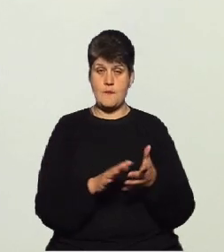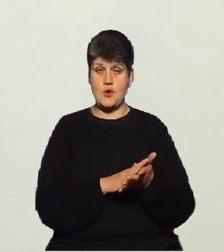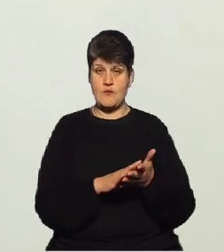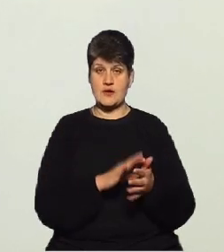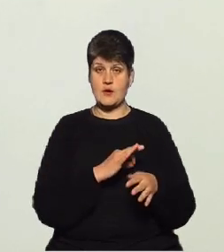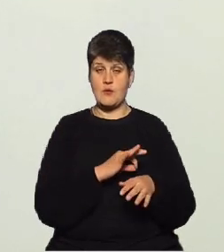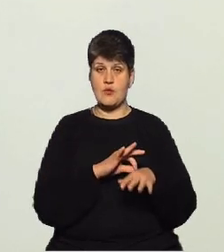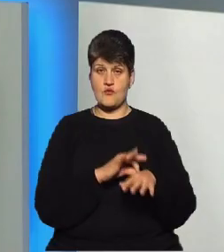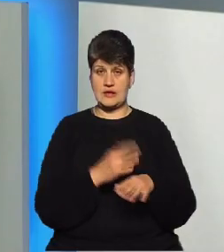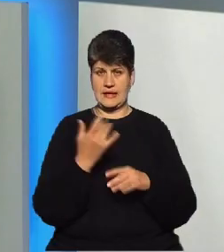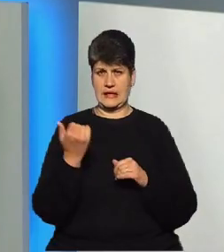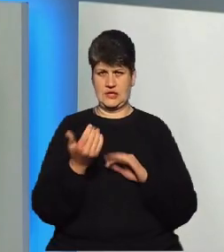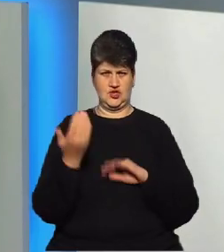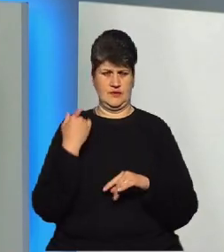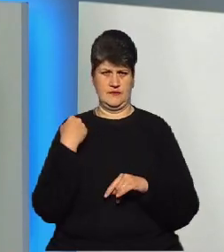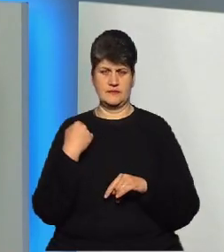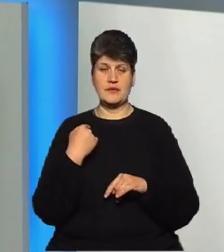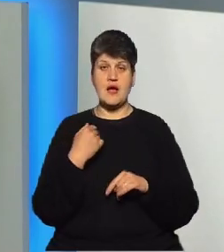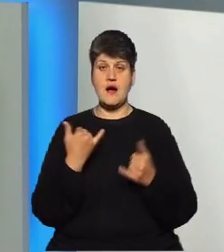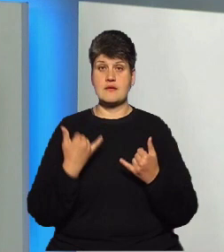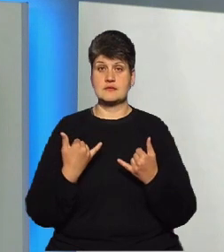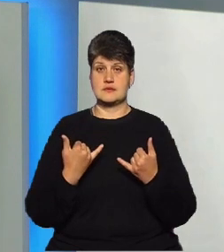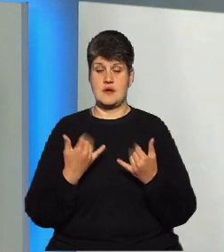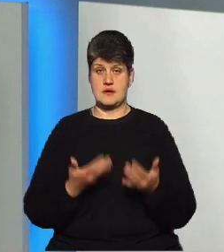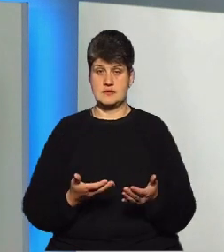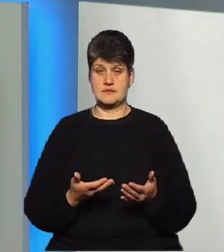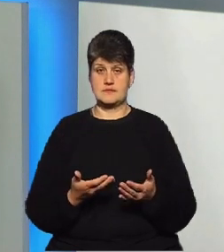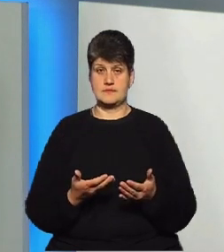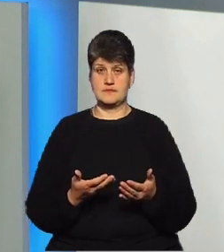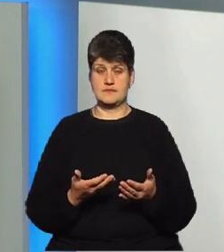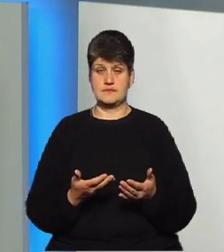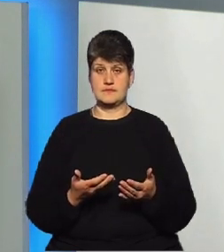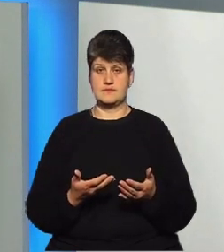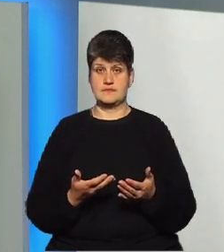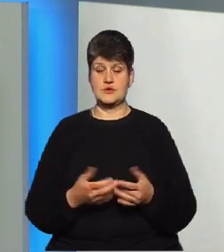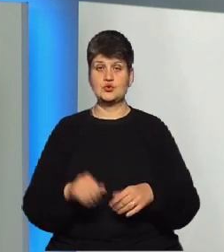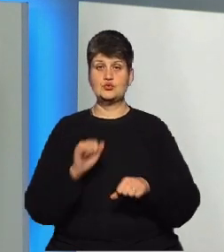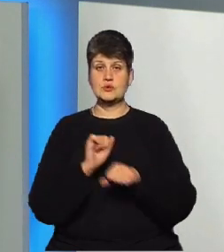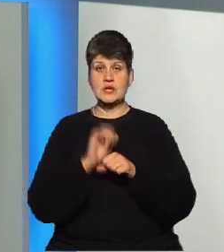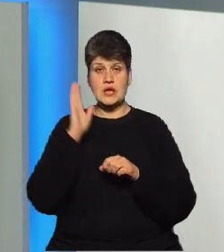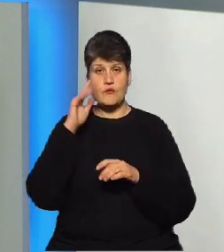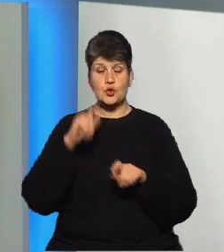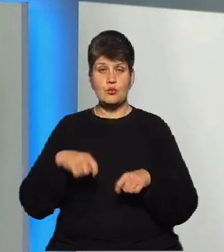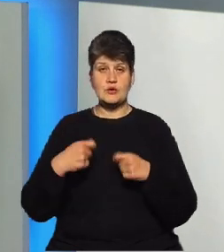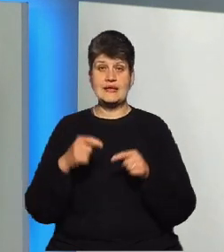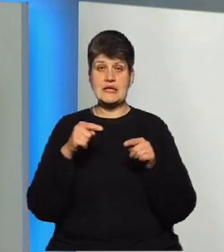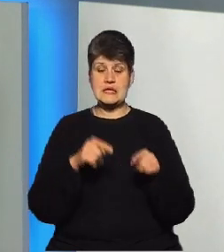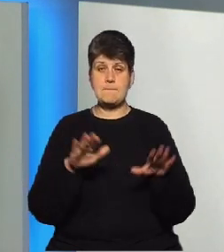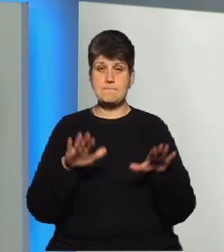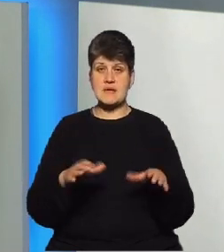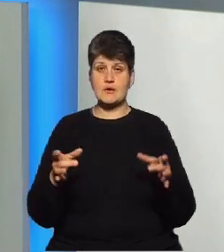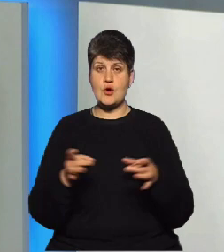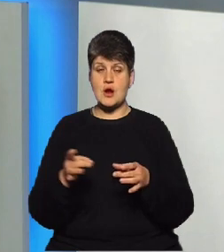тижнів перед цим. А зараз ми припинили водопостачання на ті мікрорайони, куди вода